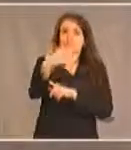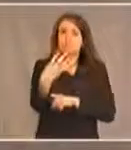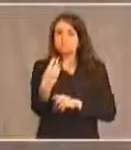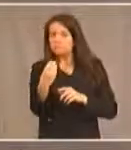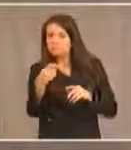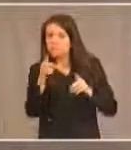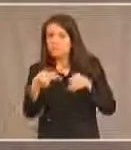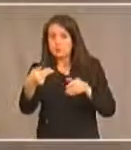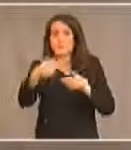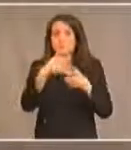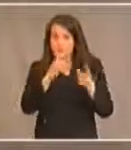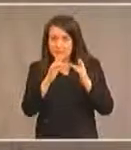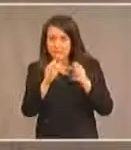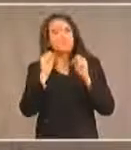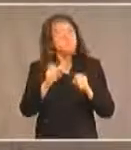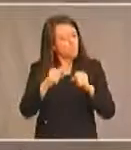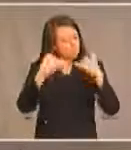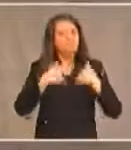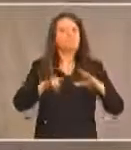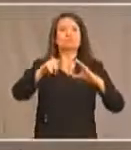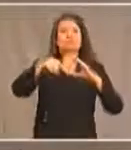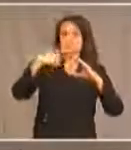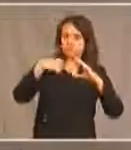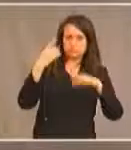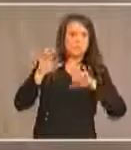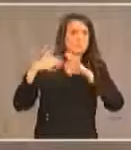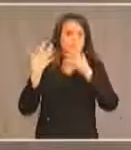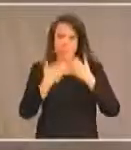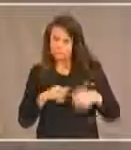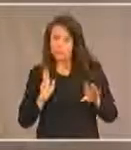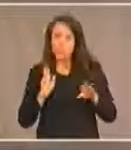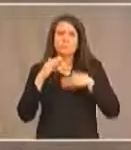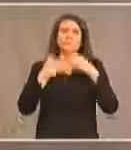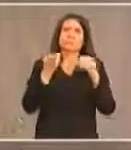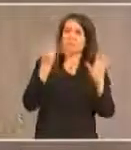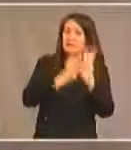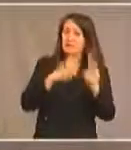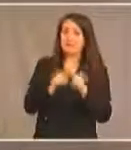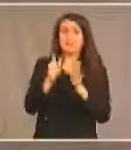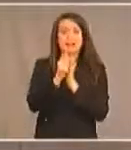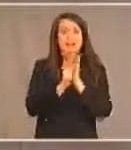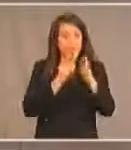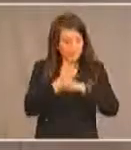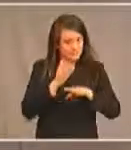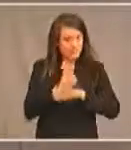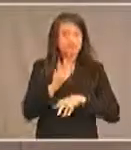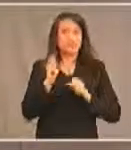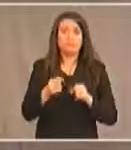envoyer vos commentaires au sujet du processus d'engagement et la loi sur l'accessibilité